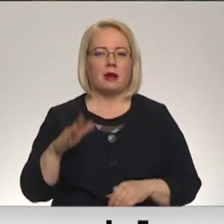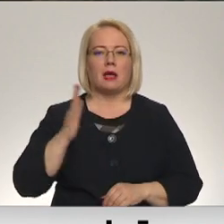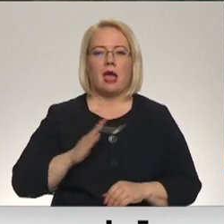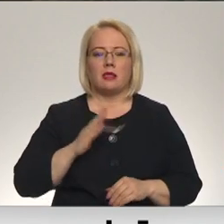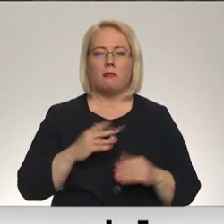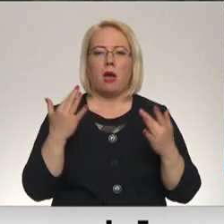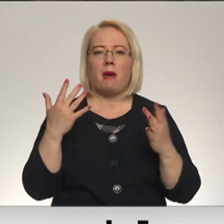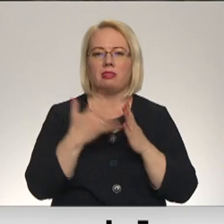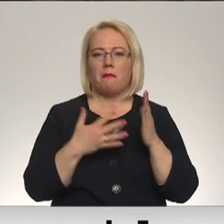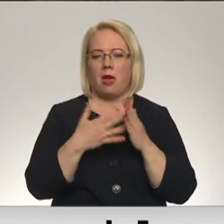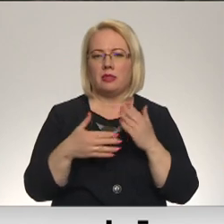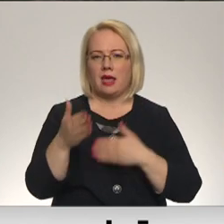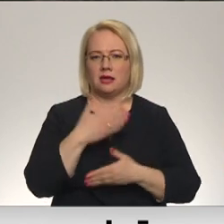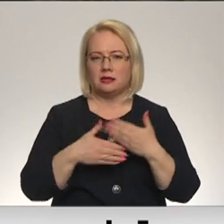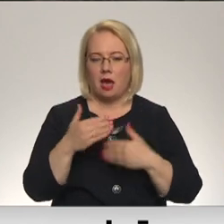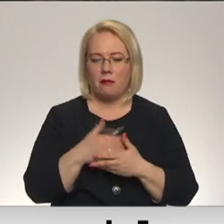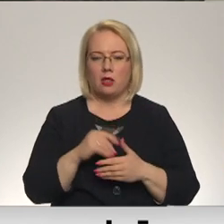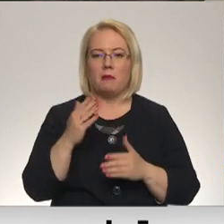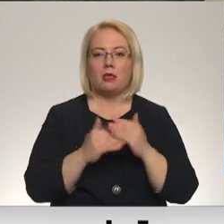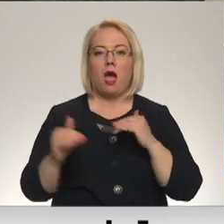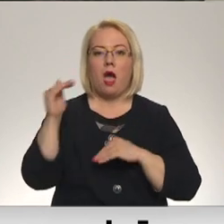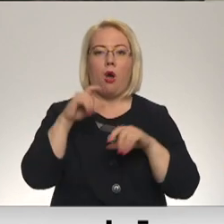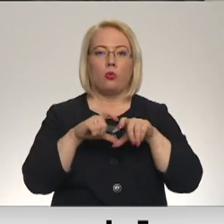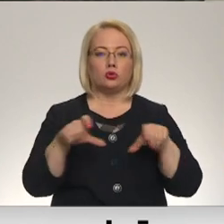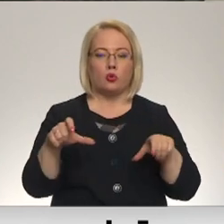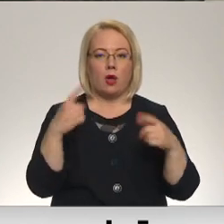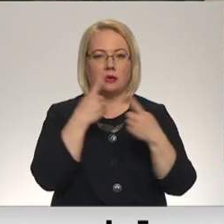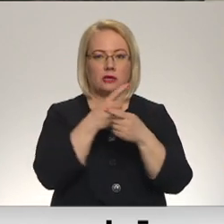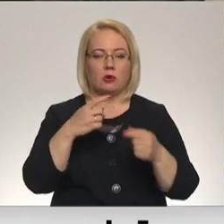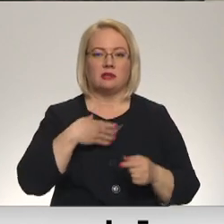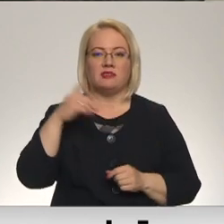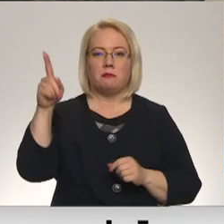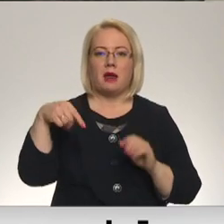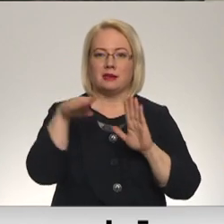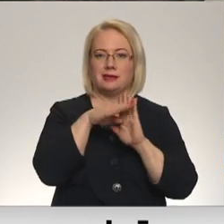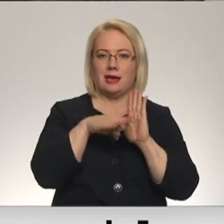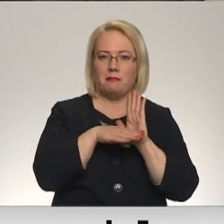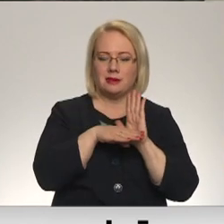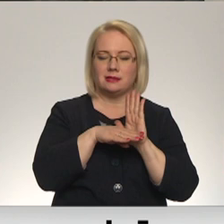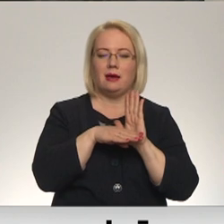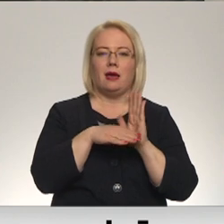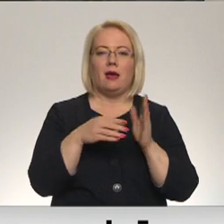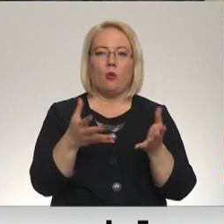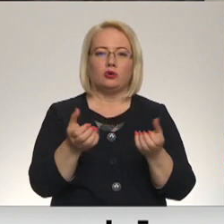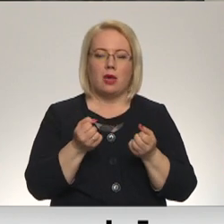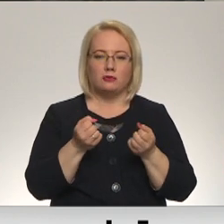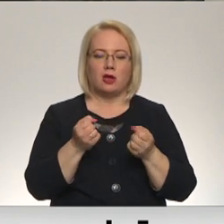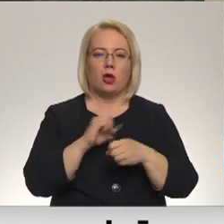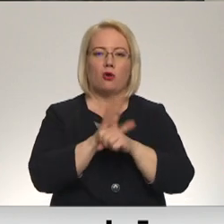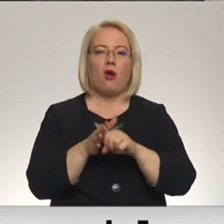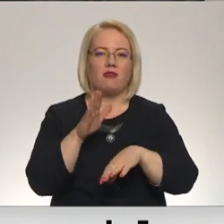matemātikas eksāmenu. Tikmēr augstskolas ziņo, ka savas prasības uzņemšanas nosacīmos pandēmijas ietekmes dēļ